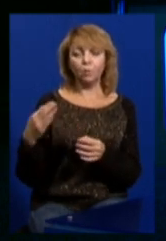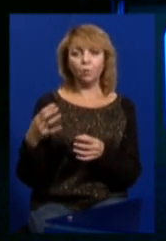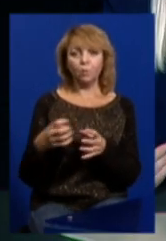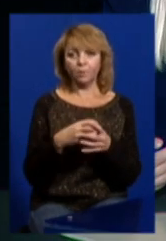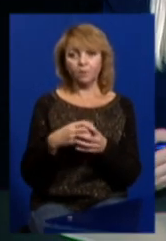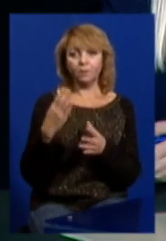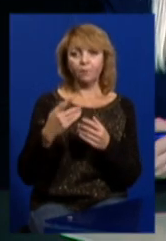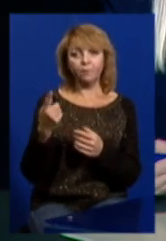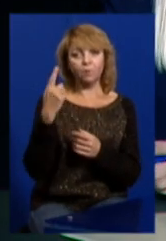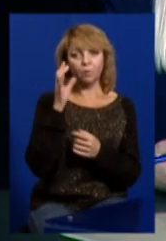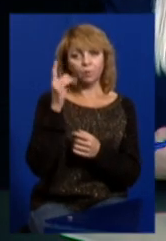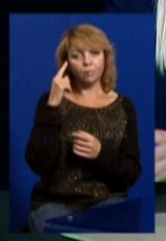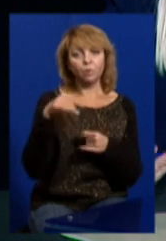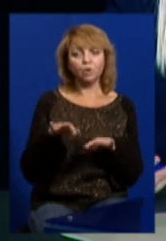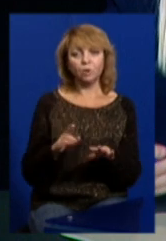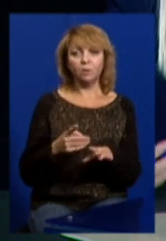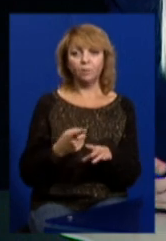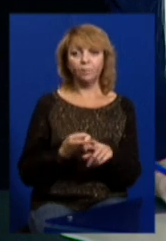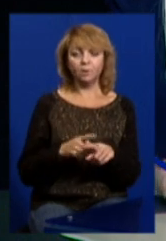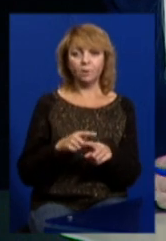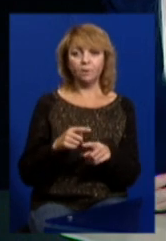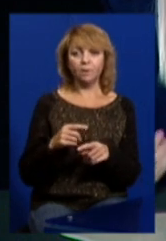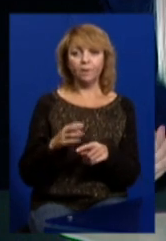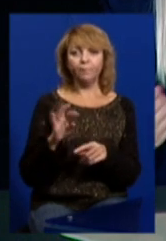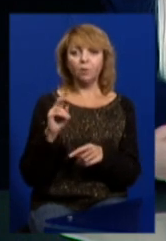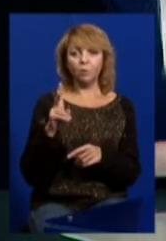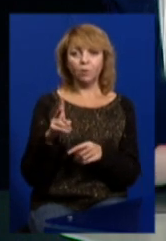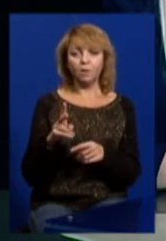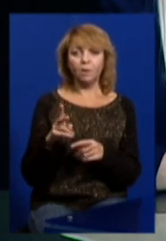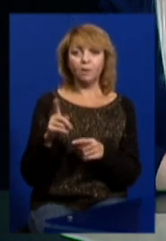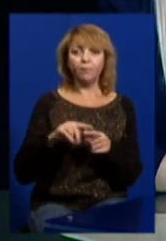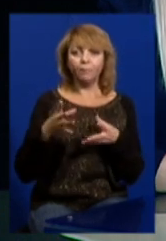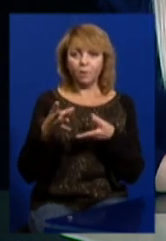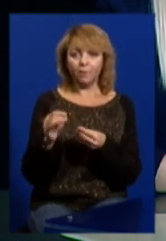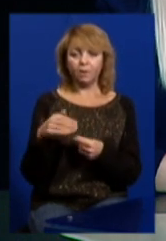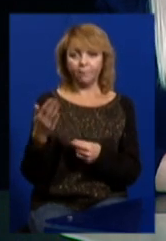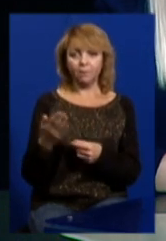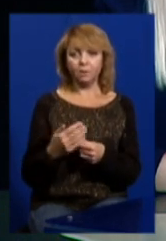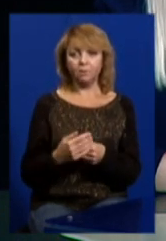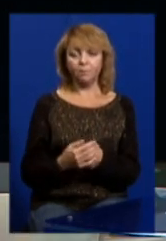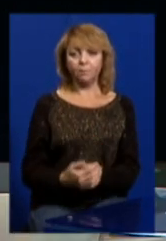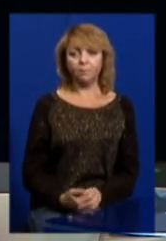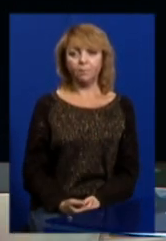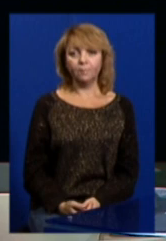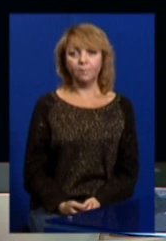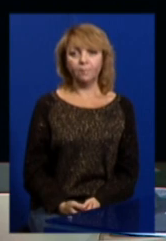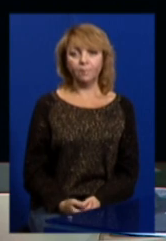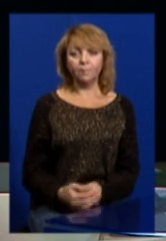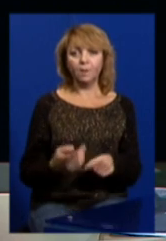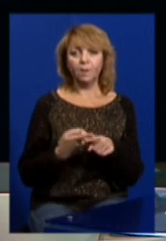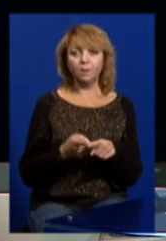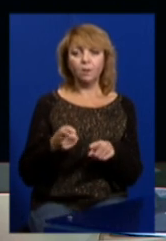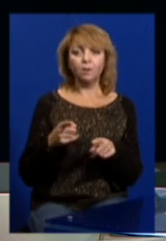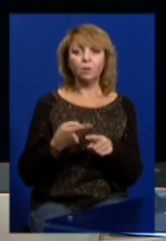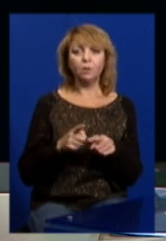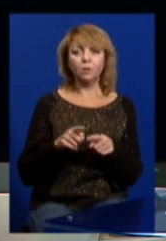коли ви вирішували цей вирок, виносили, чи це впливало на вас при винесенні вироку? От це той